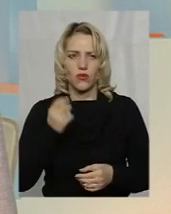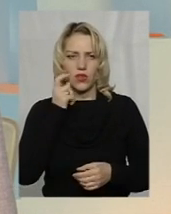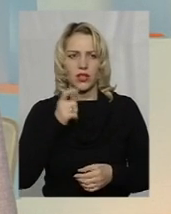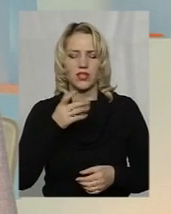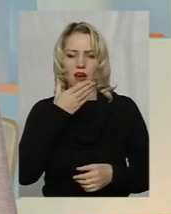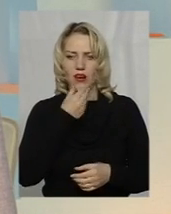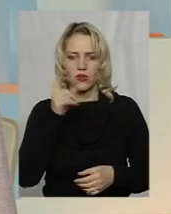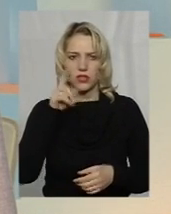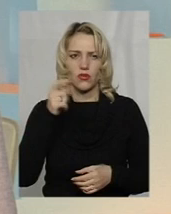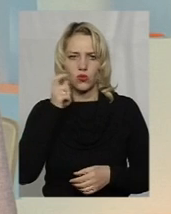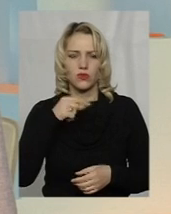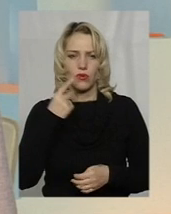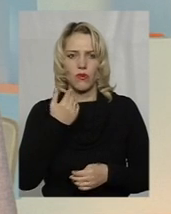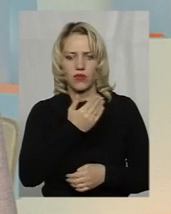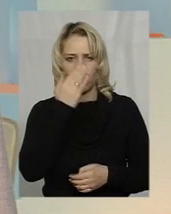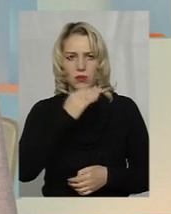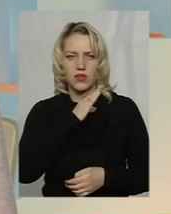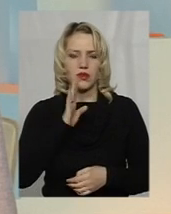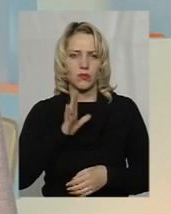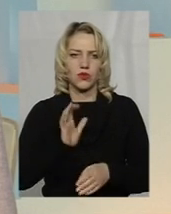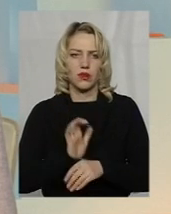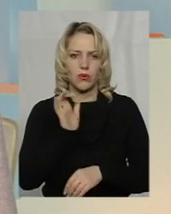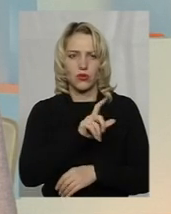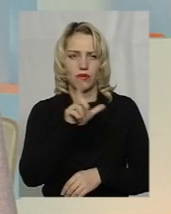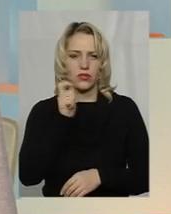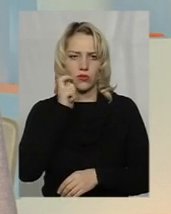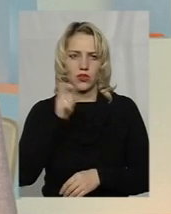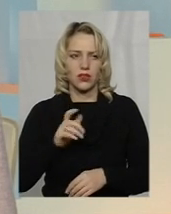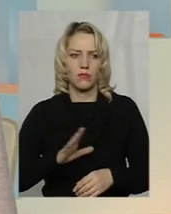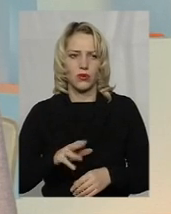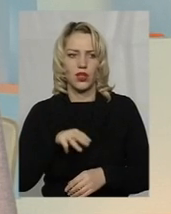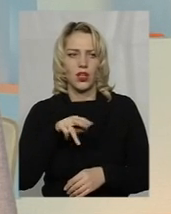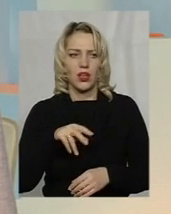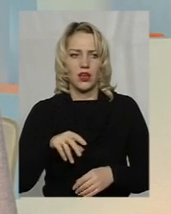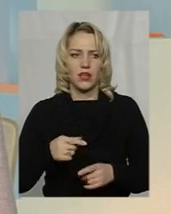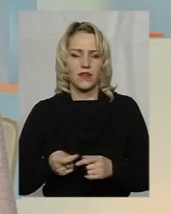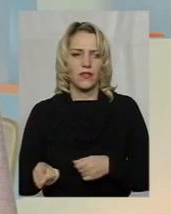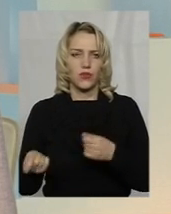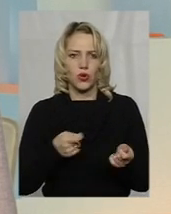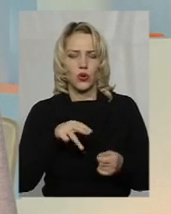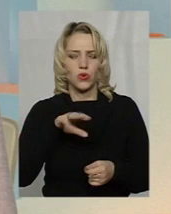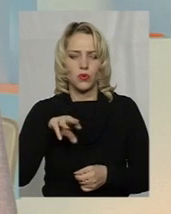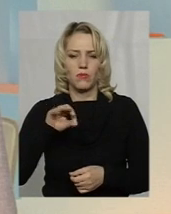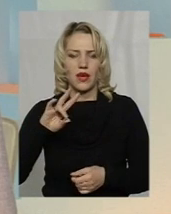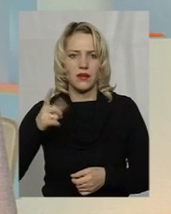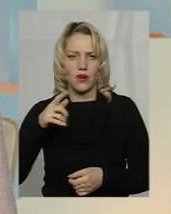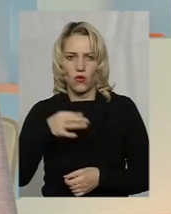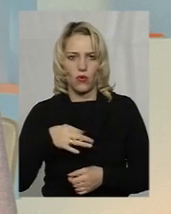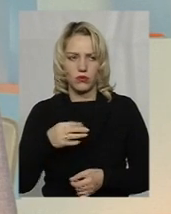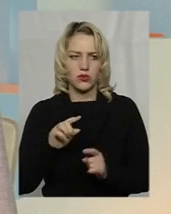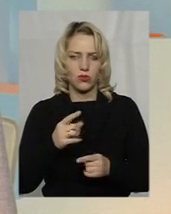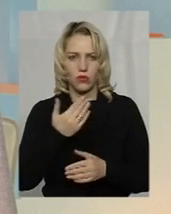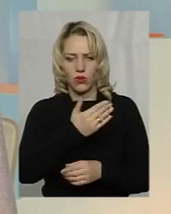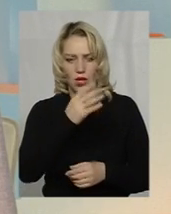був, його батьки були депортовані з України, вивезені в Теплушках, вивезені в Тюменську область, мені здається, і тому